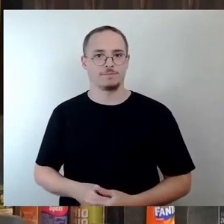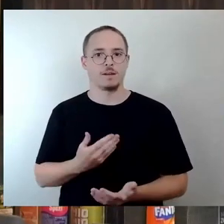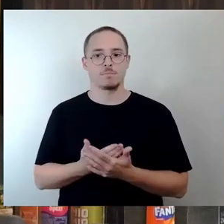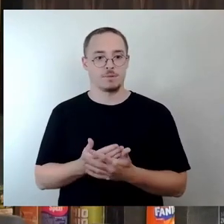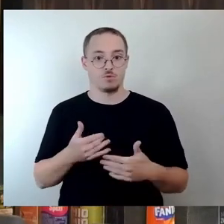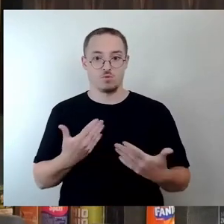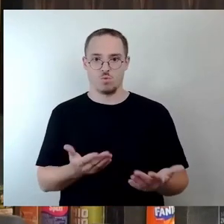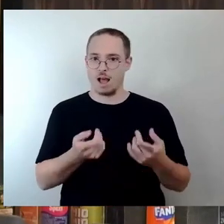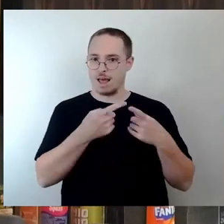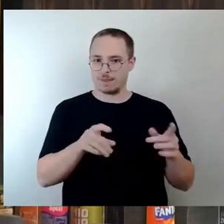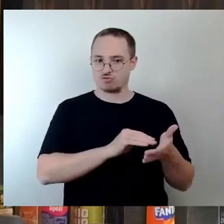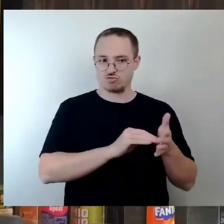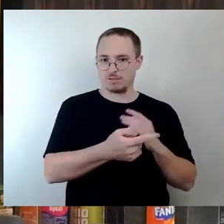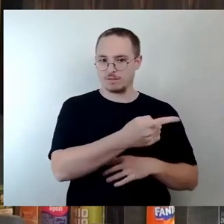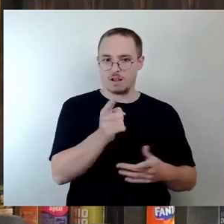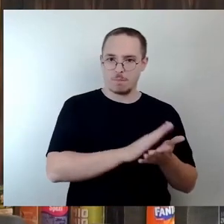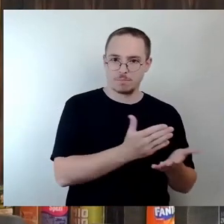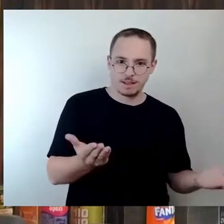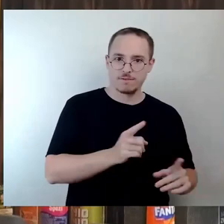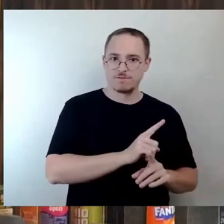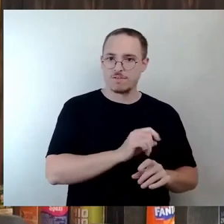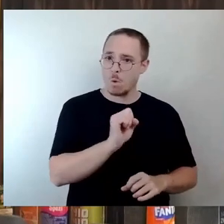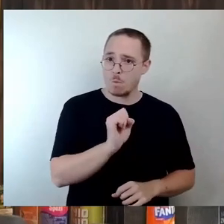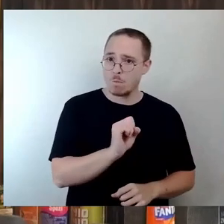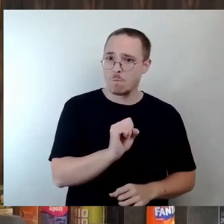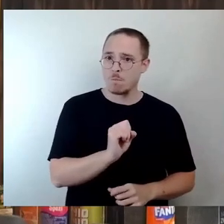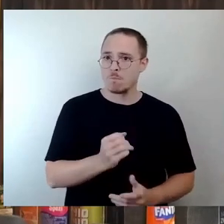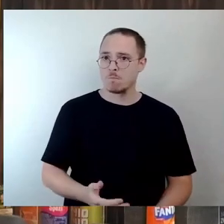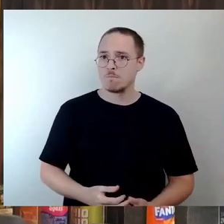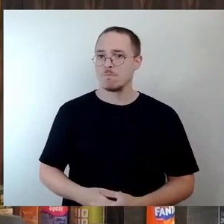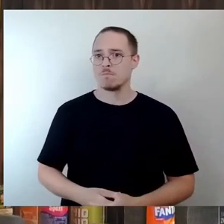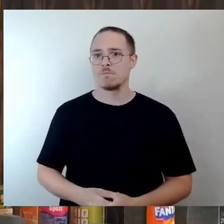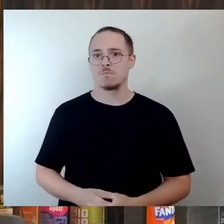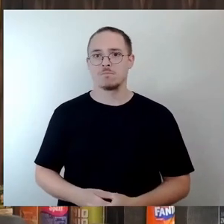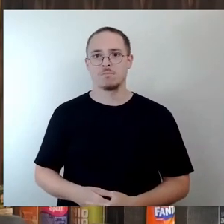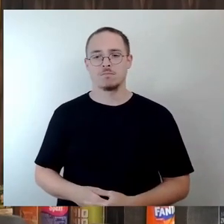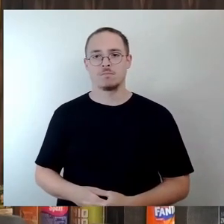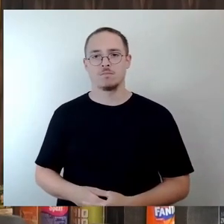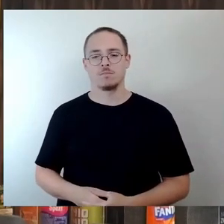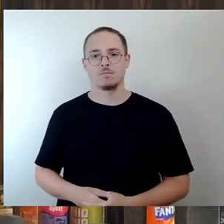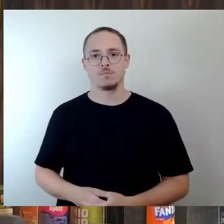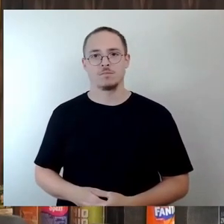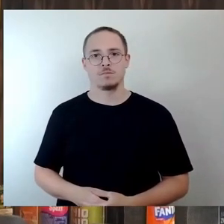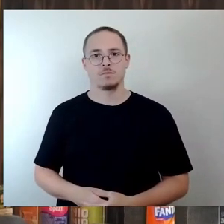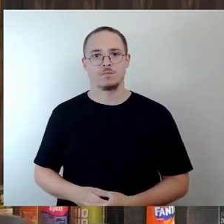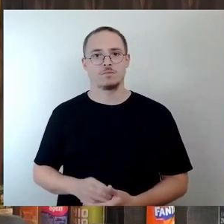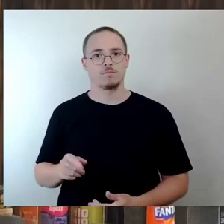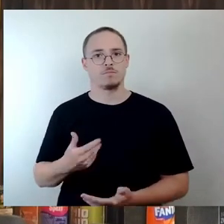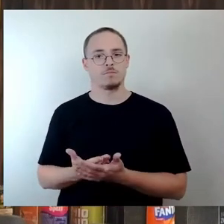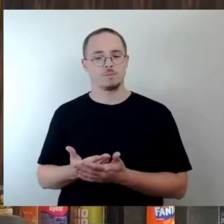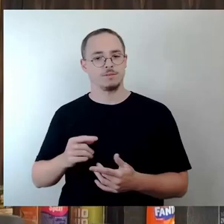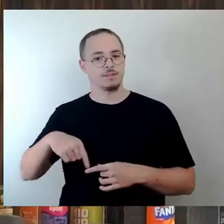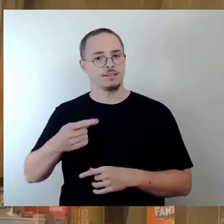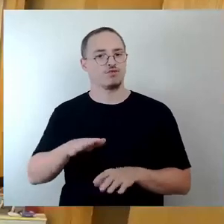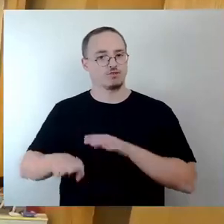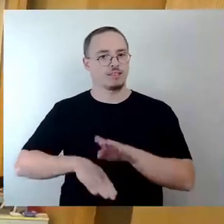Frage gleich noch mit hinterher. Wie sehen die nächsten Schritte aus und wann können wir damit rechnen, stadtweit überall Schulhöfe geöffnet sind? Okay,